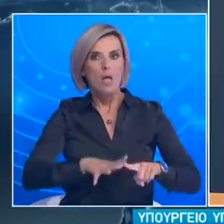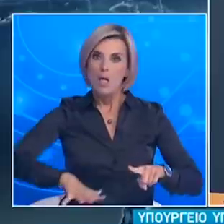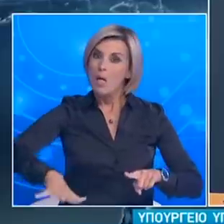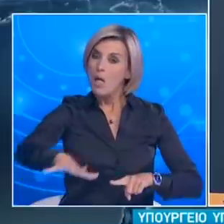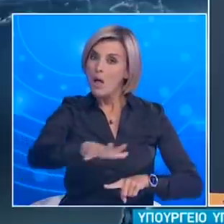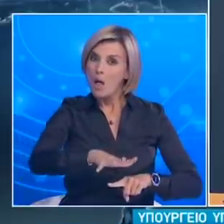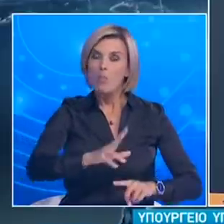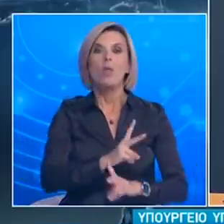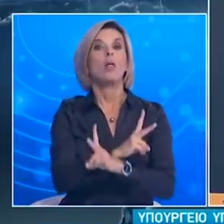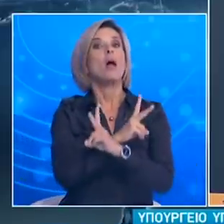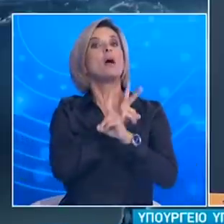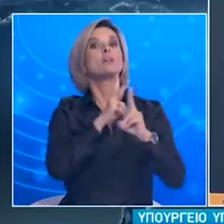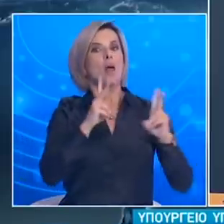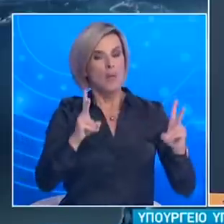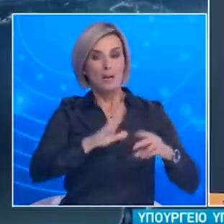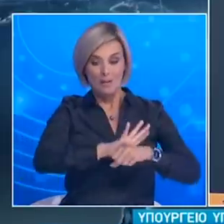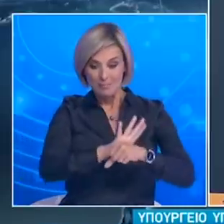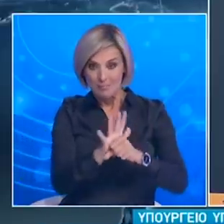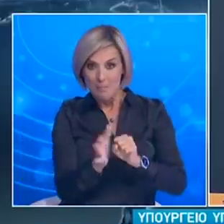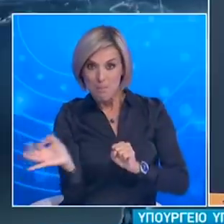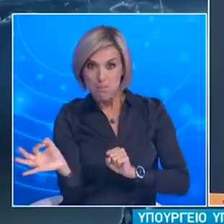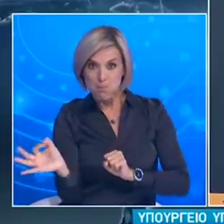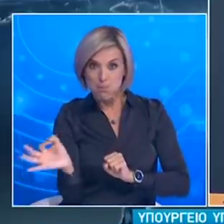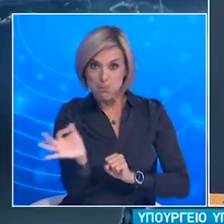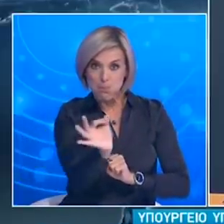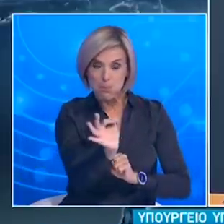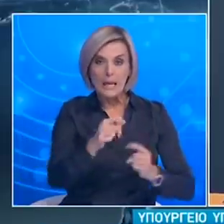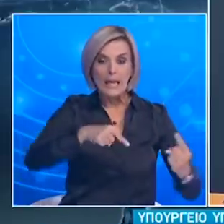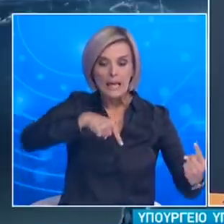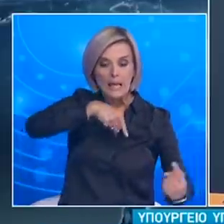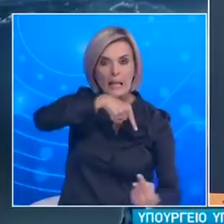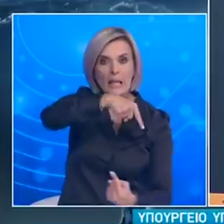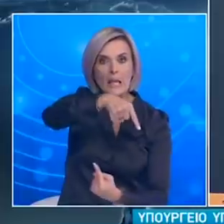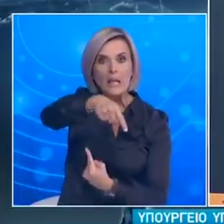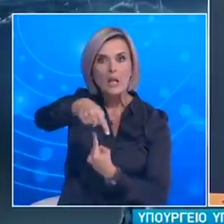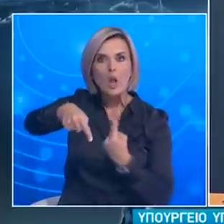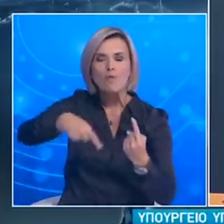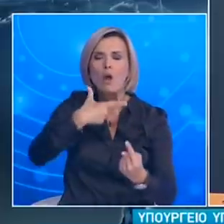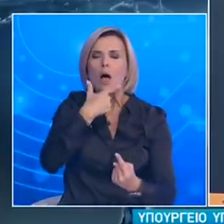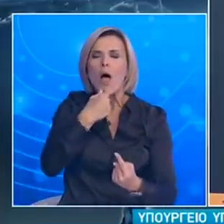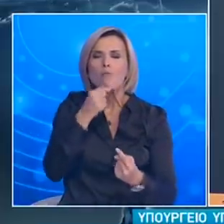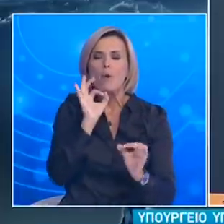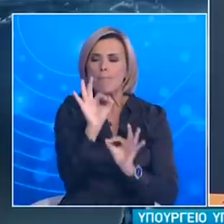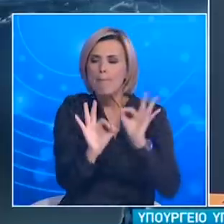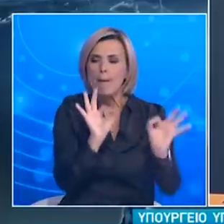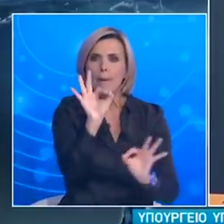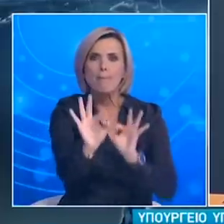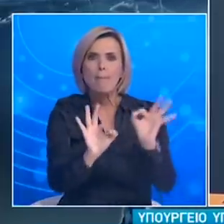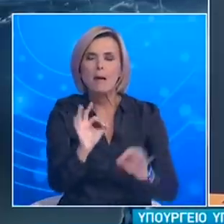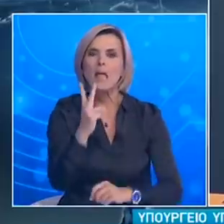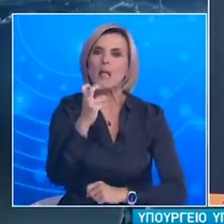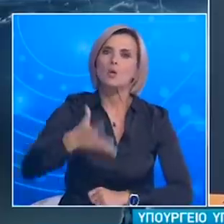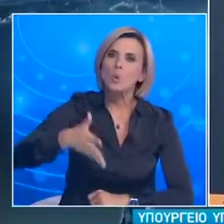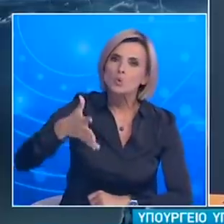Πλέον είναι ξεκάθαρο ότι η επιδημία έχει παρατεταμένη κυκλοφορία και διασπορά στην ηλικιακή ομάδα 20 με